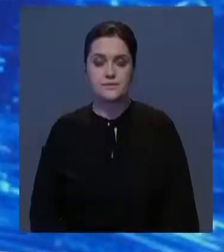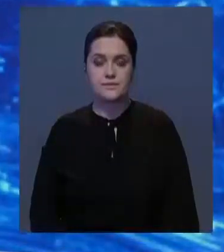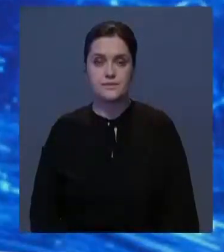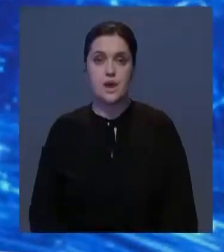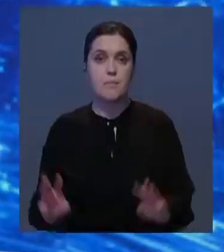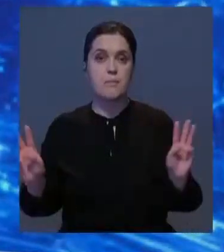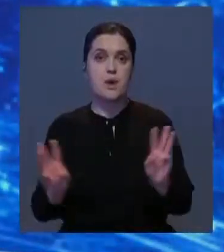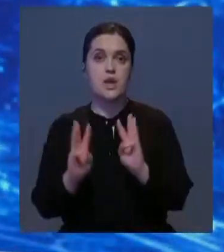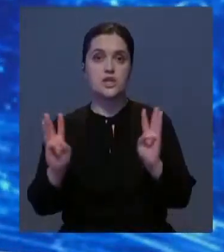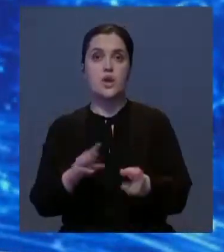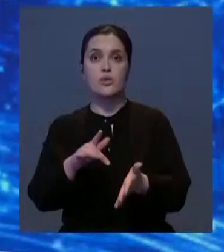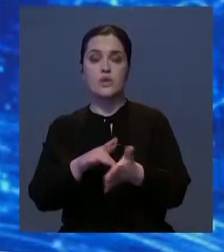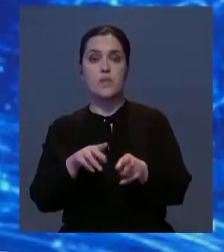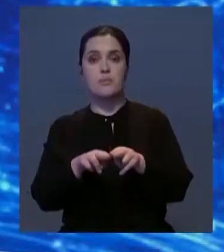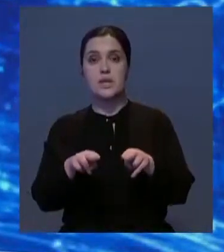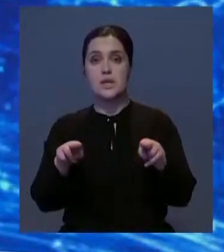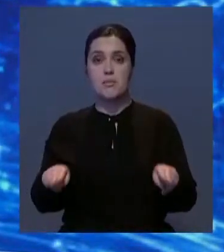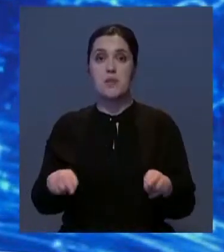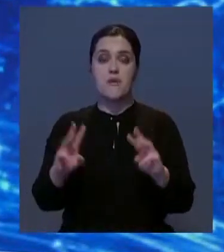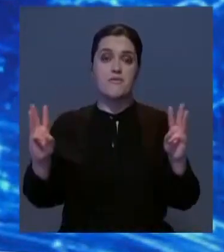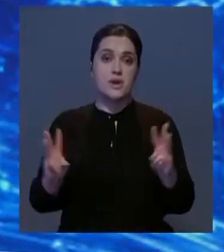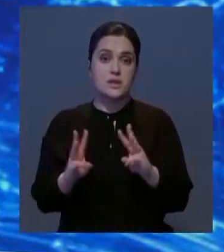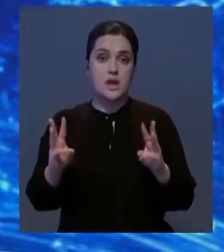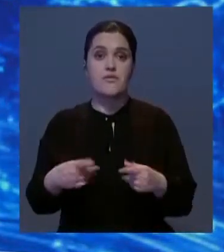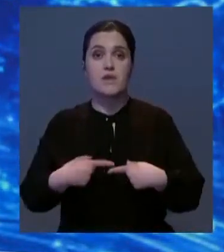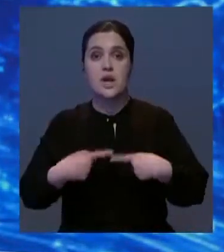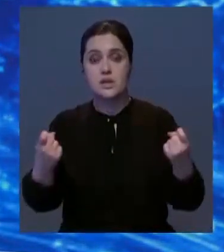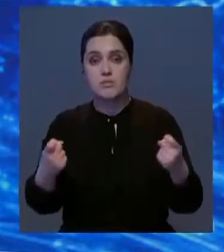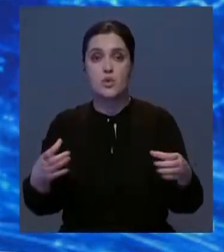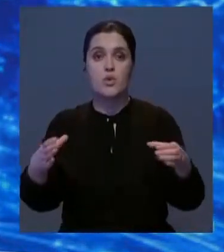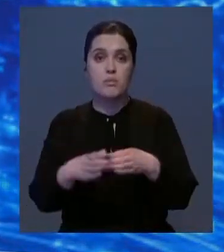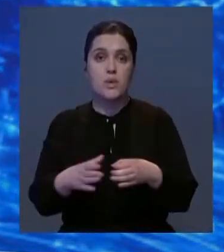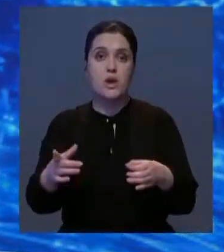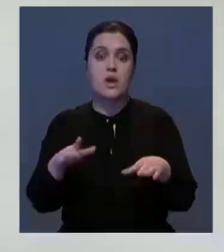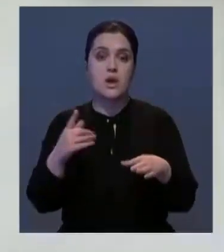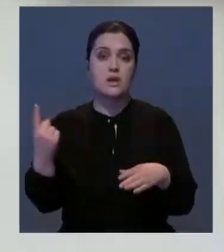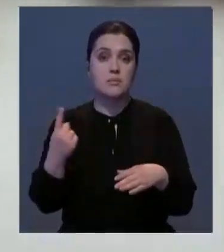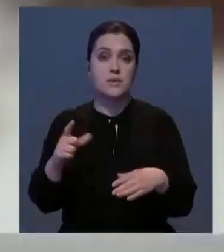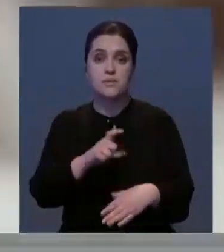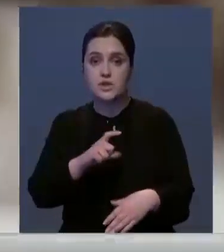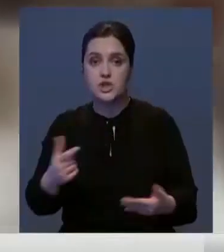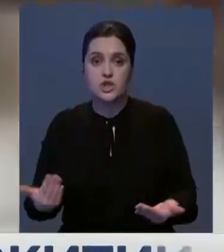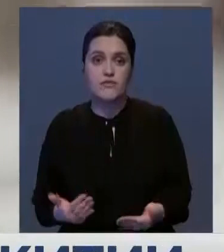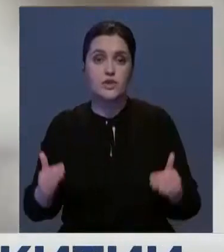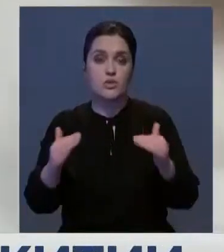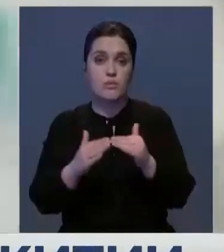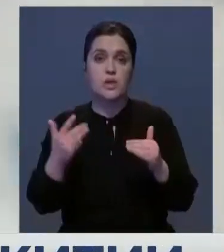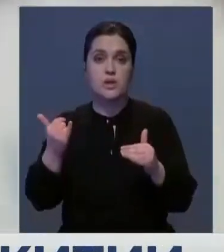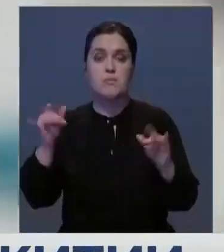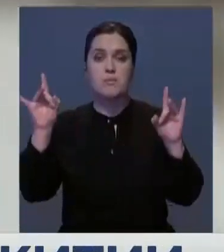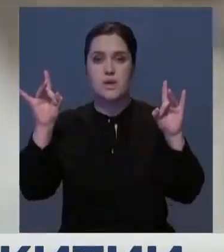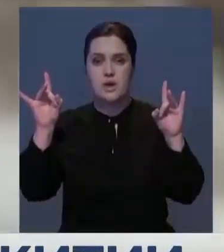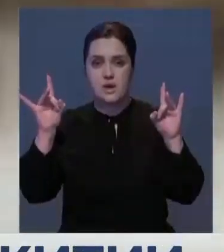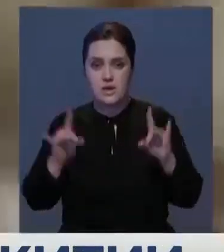Очередной пожар в Петропавловске. В этот раз возгорание произошло в гостиничном комплексе, расположенном на первом этаже жилого дома.